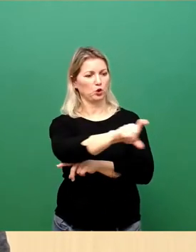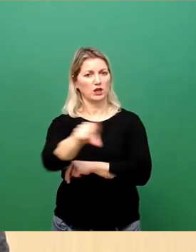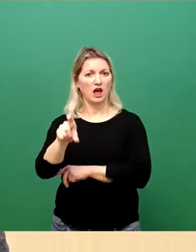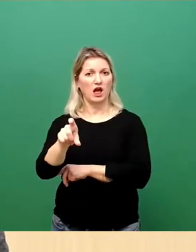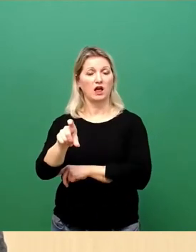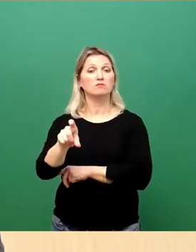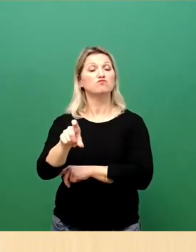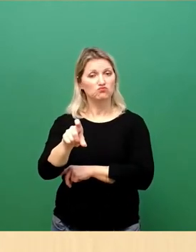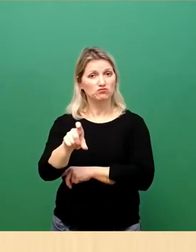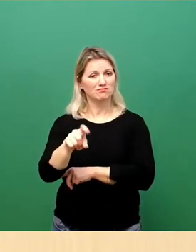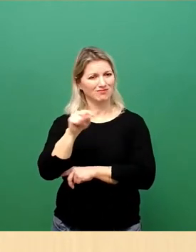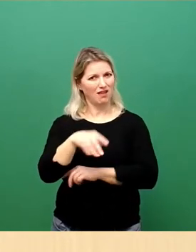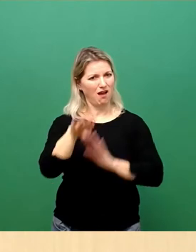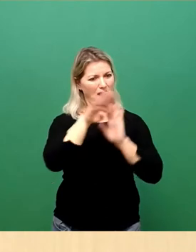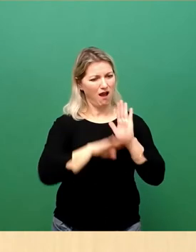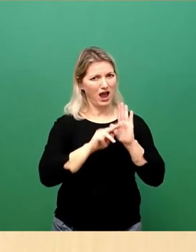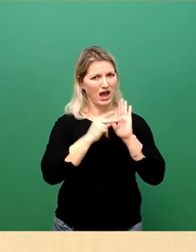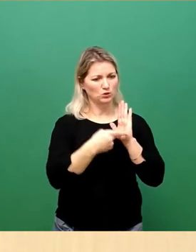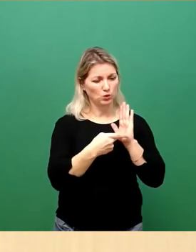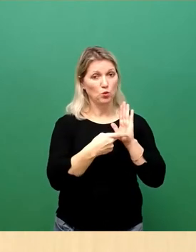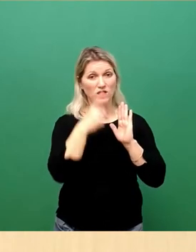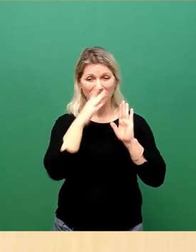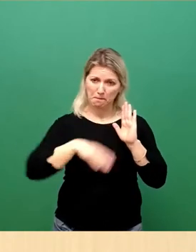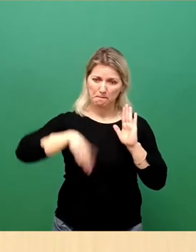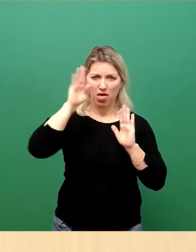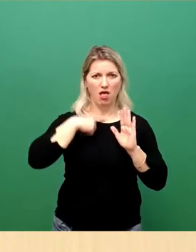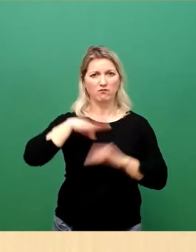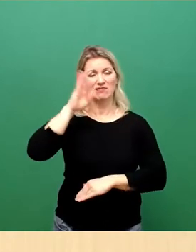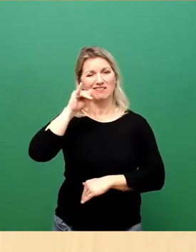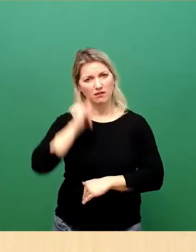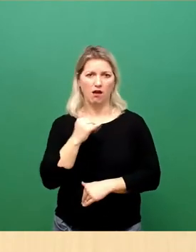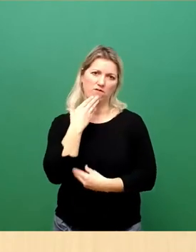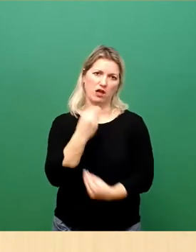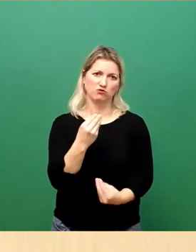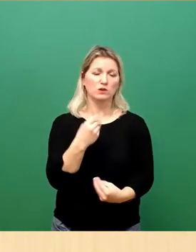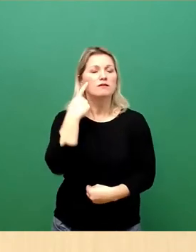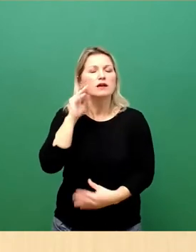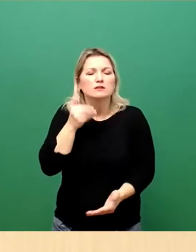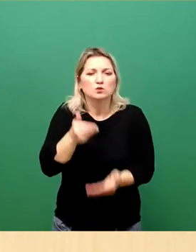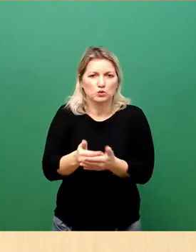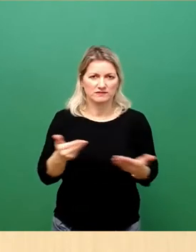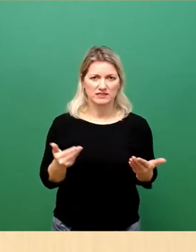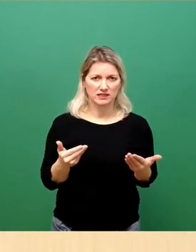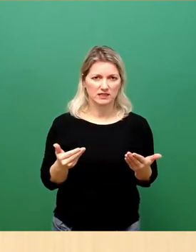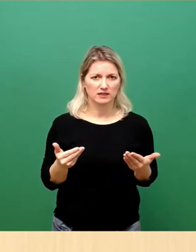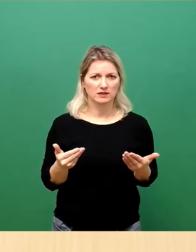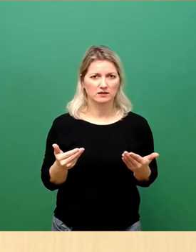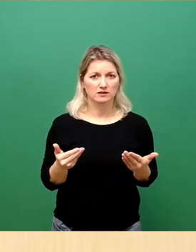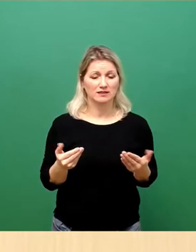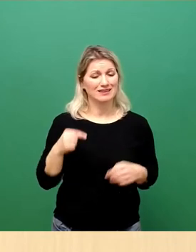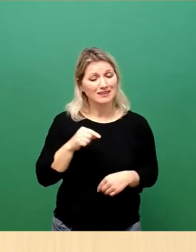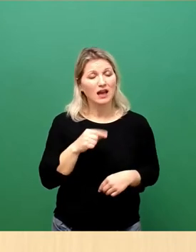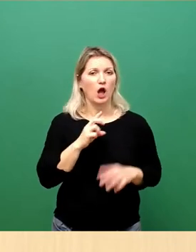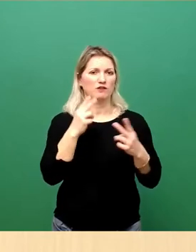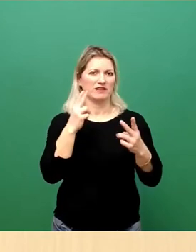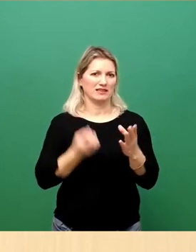Resolution verabschieden könnten. Auch wenn dies kurzfristig ist. Dies wäre nicht nur ein wichtiges Signal in die